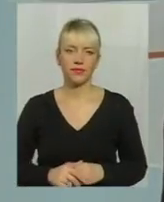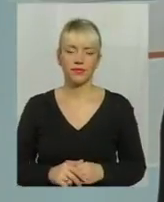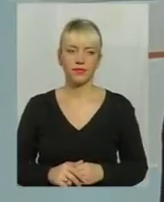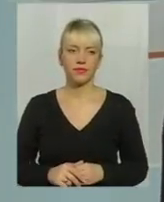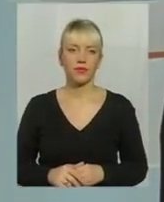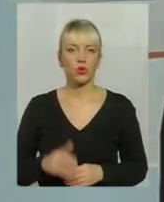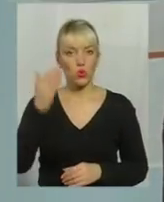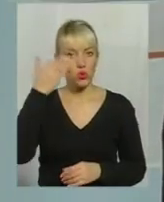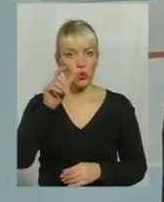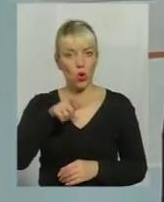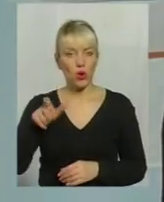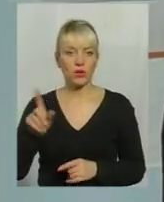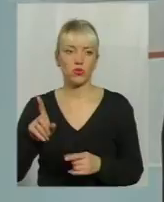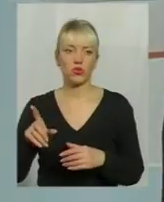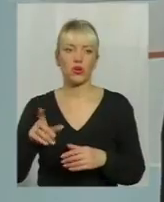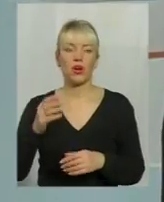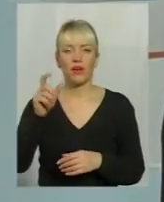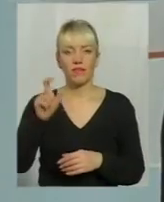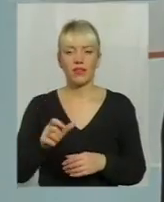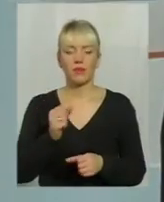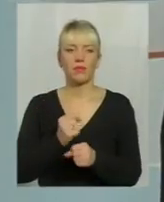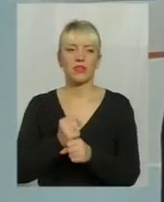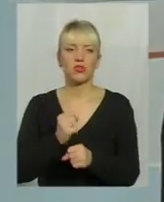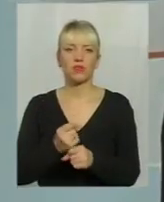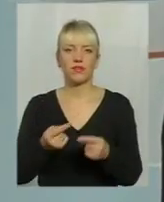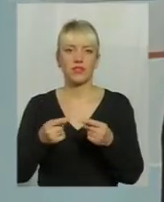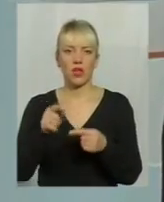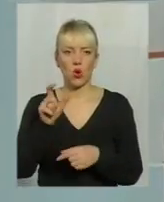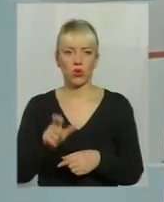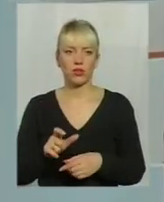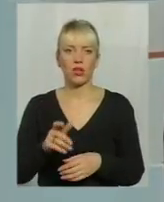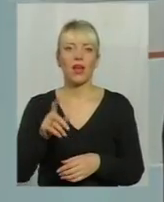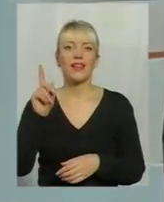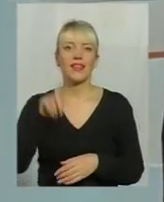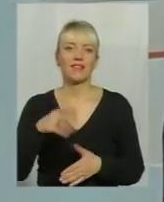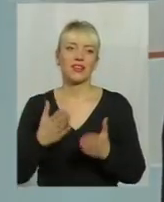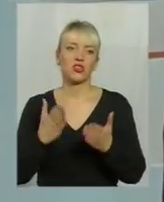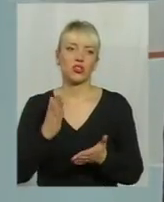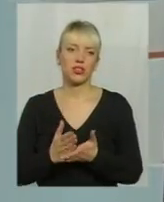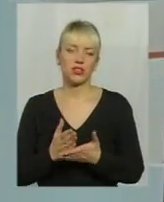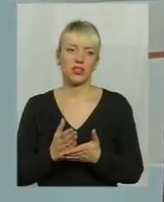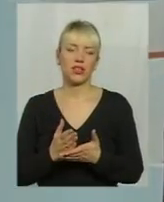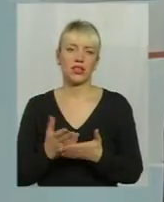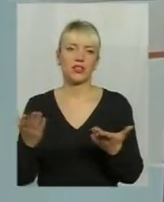стороннім, що він працював з певною людиною. Навіть якщо є пересічення якісь у зовнішньому